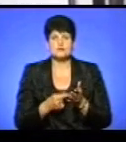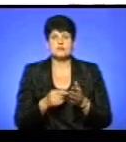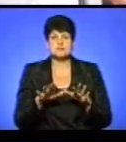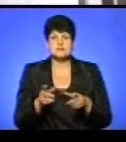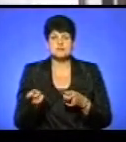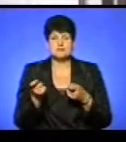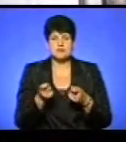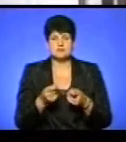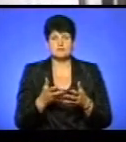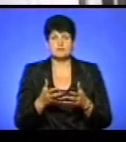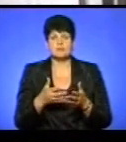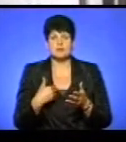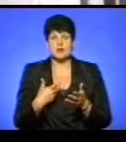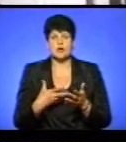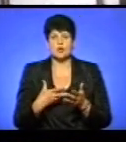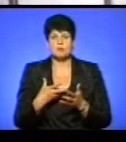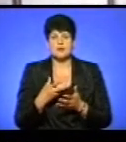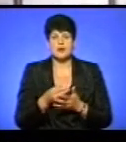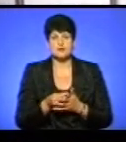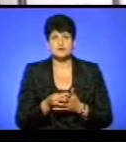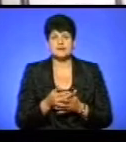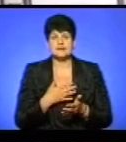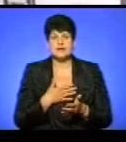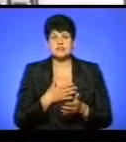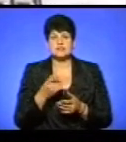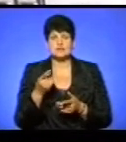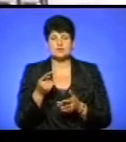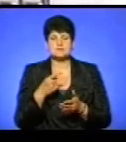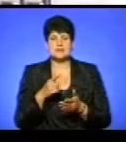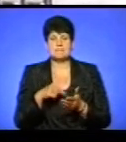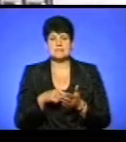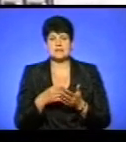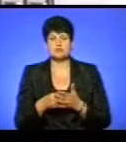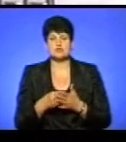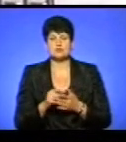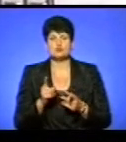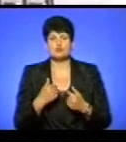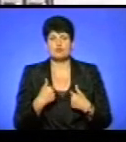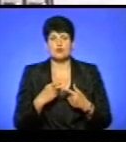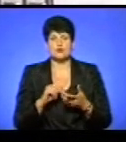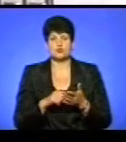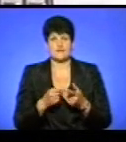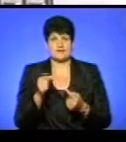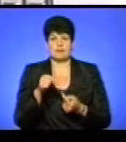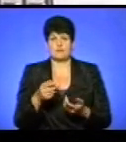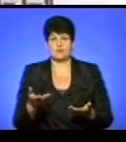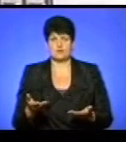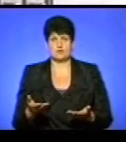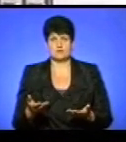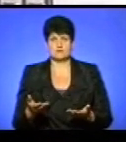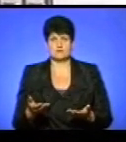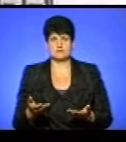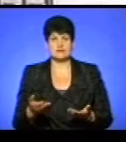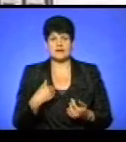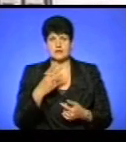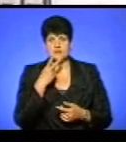принесена. Чому я плачу наш тернопільський міський бюджет? Чому моя довідка не підходить? Я не